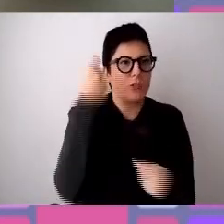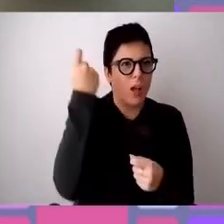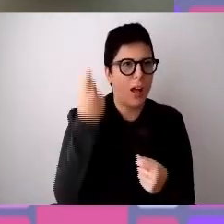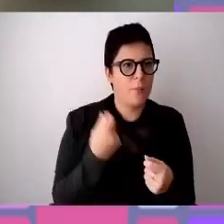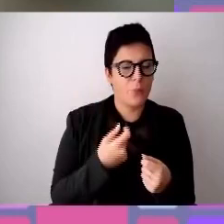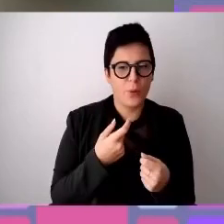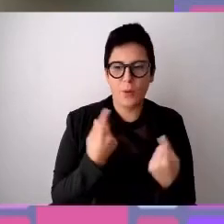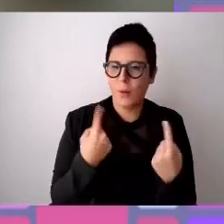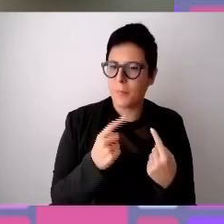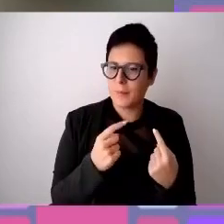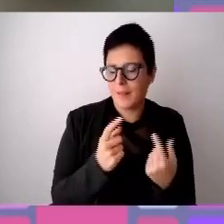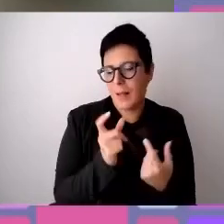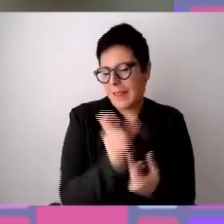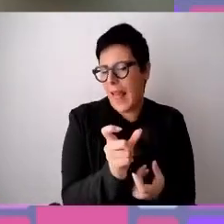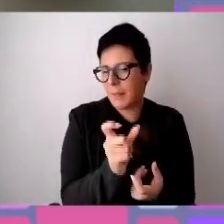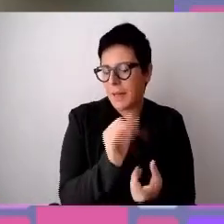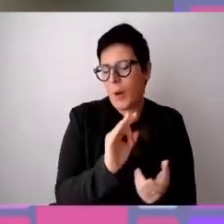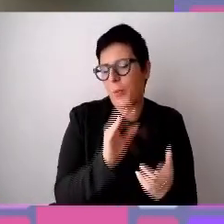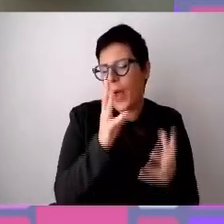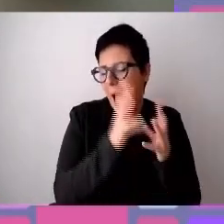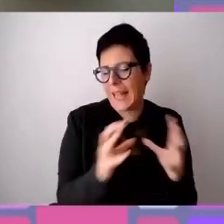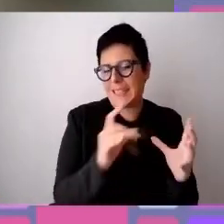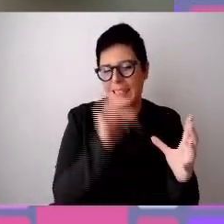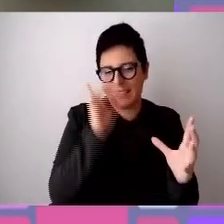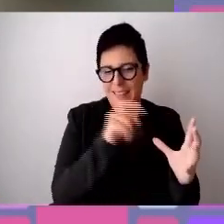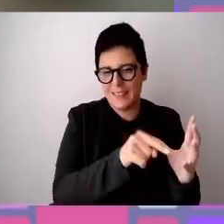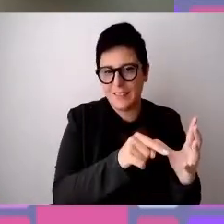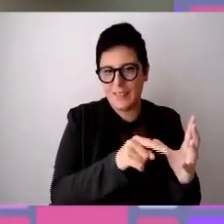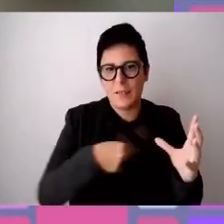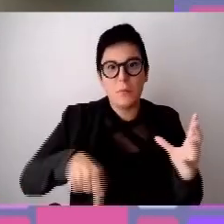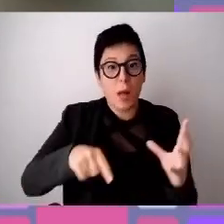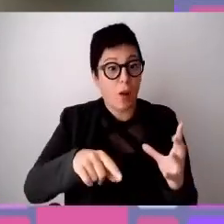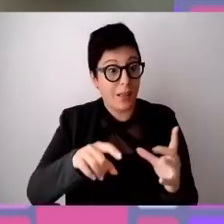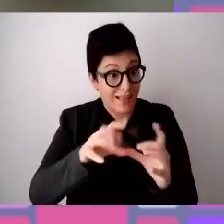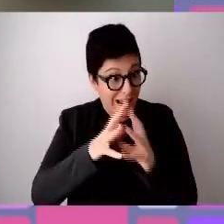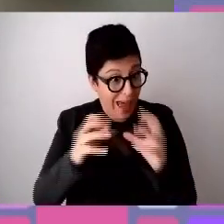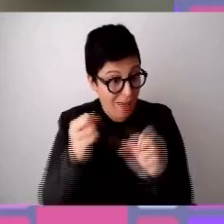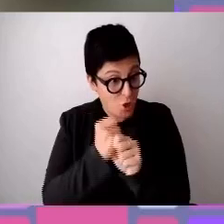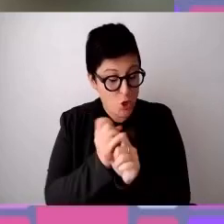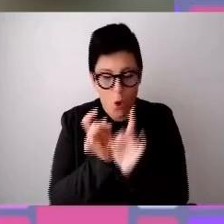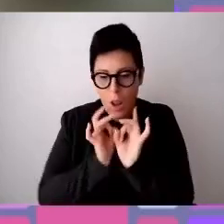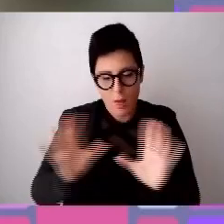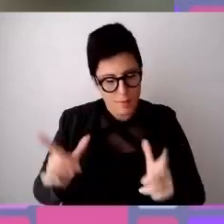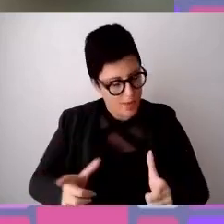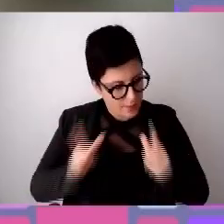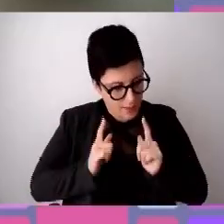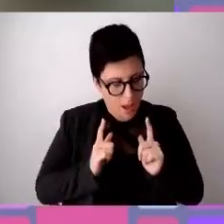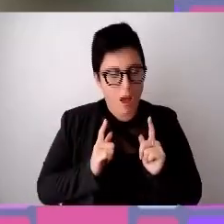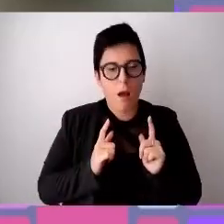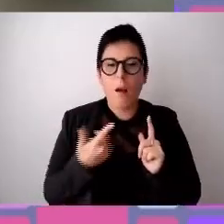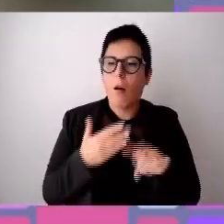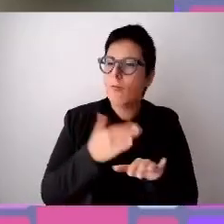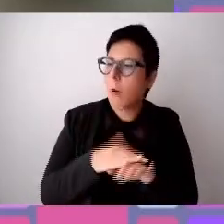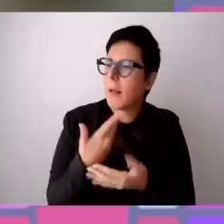quanta più libertà dignità attraverso il lavoro riesci e messa a terra delle competenze